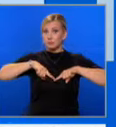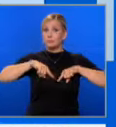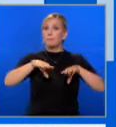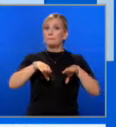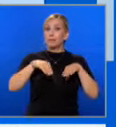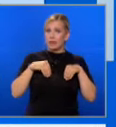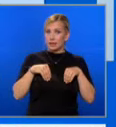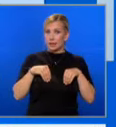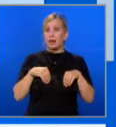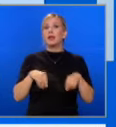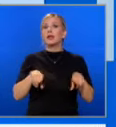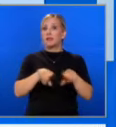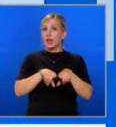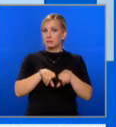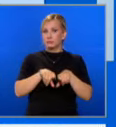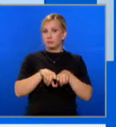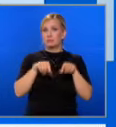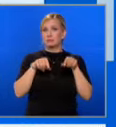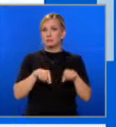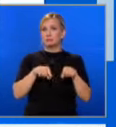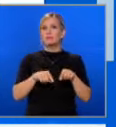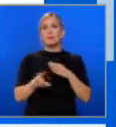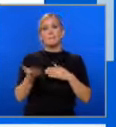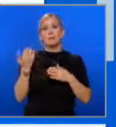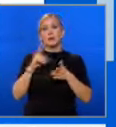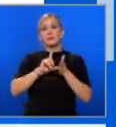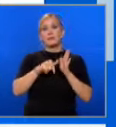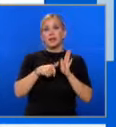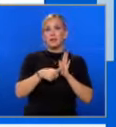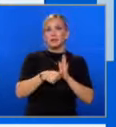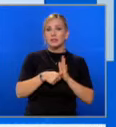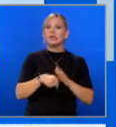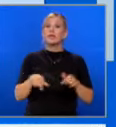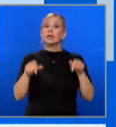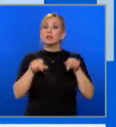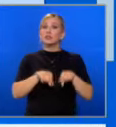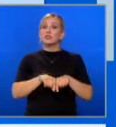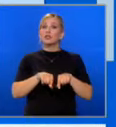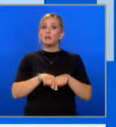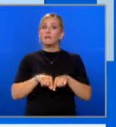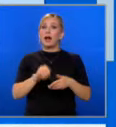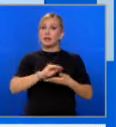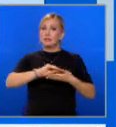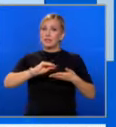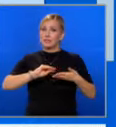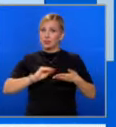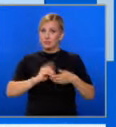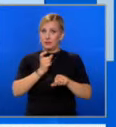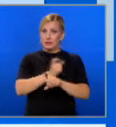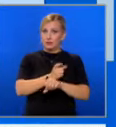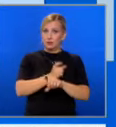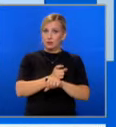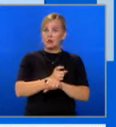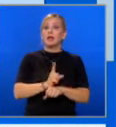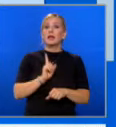е приемал и при други подобни казуси, както във Върховния административен съд, така и в административен съд Стара Загора, а